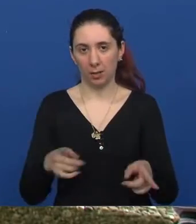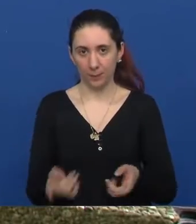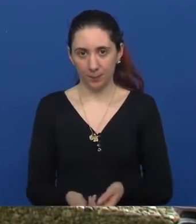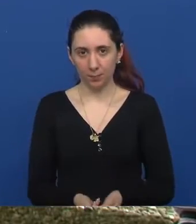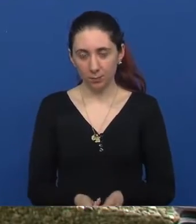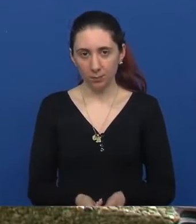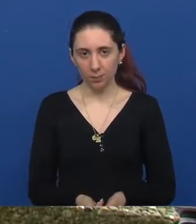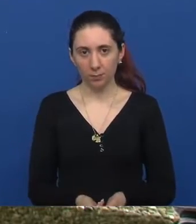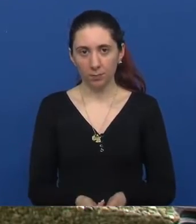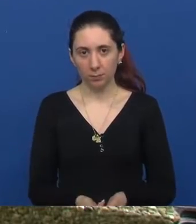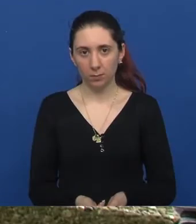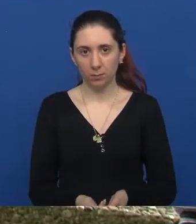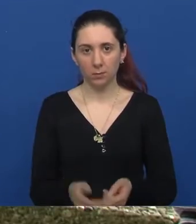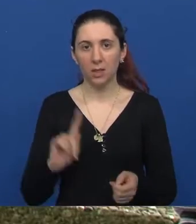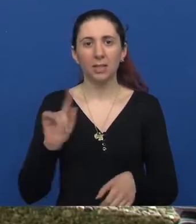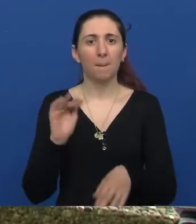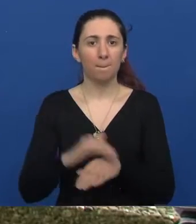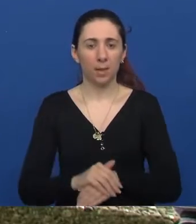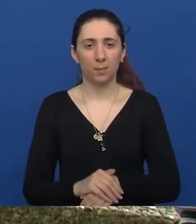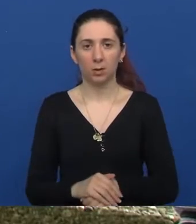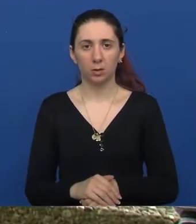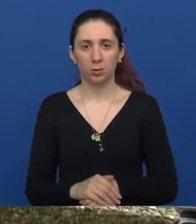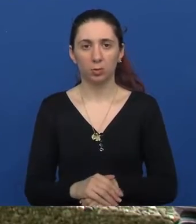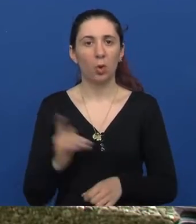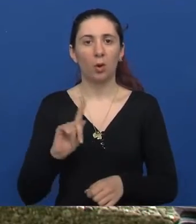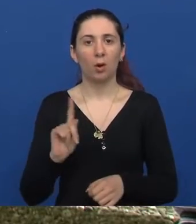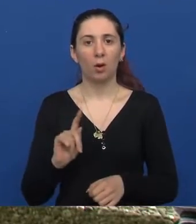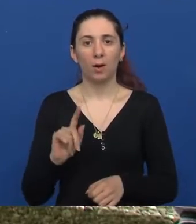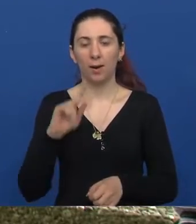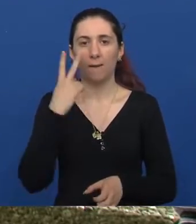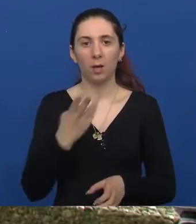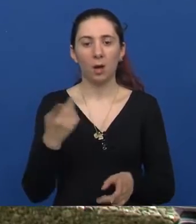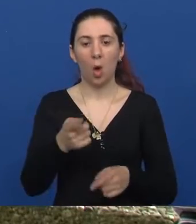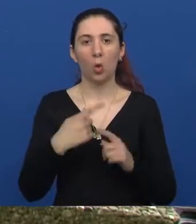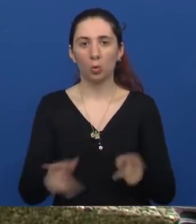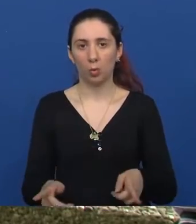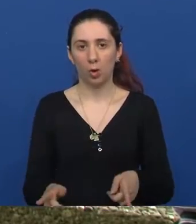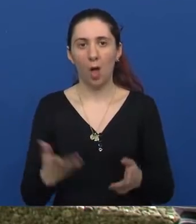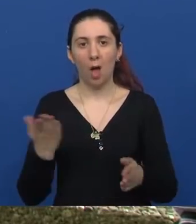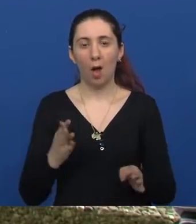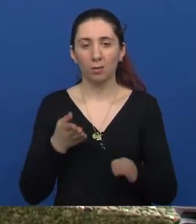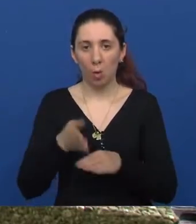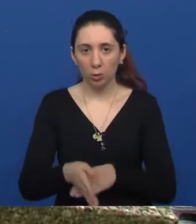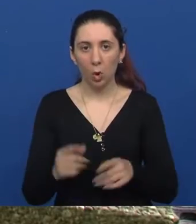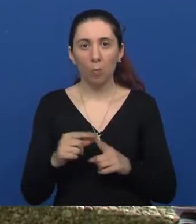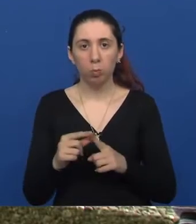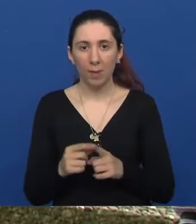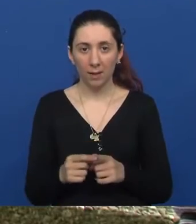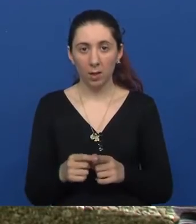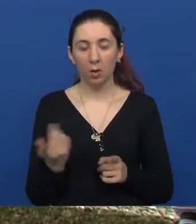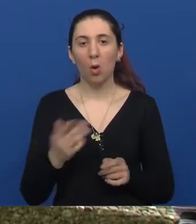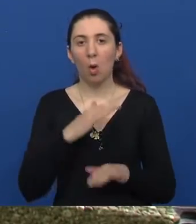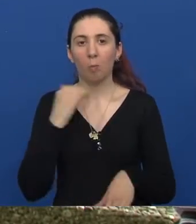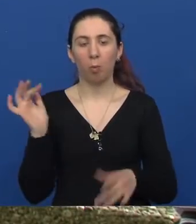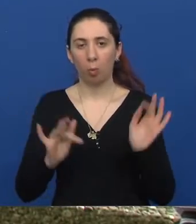I ovoga, ne primjeću, jednostavno ne doživljavaju te kao da se drugačiji, ali kad se ušlo u pubertet onda je počelo